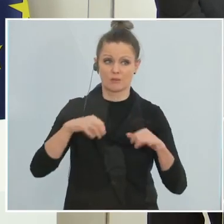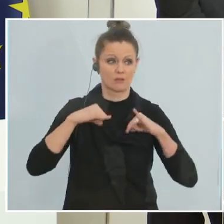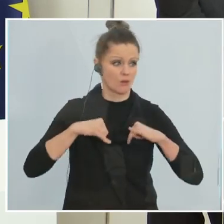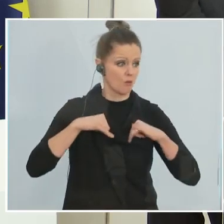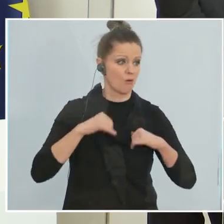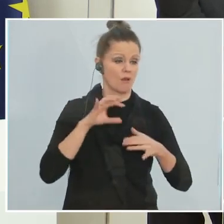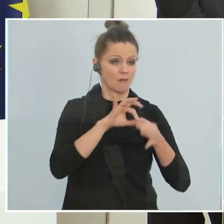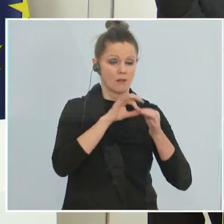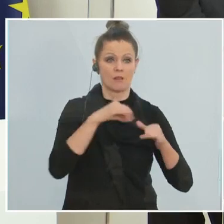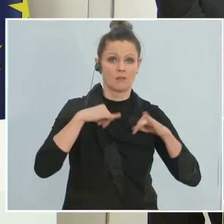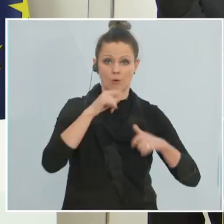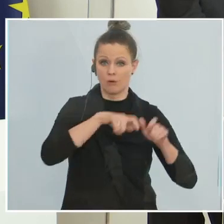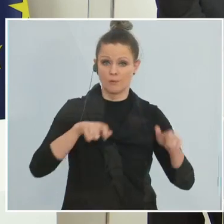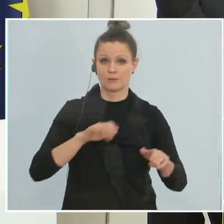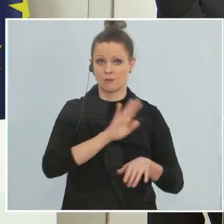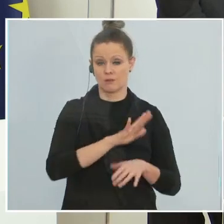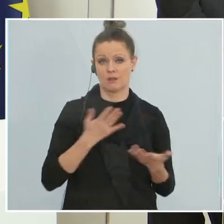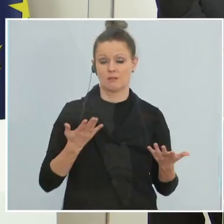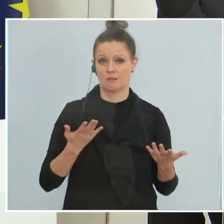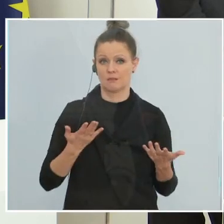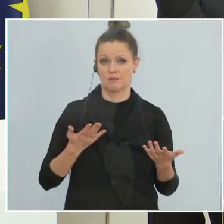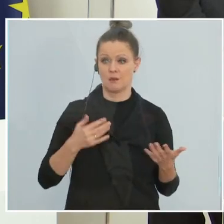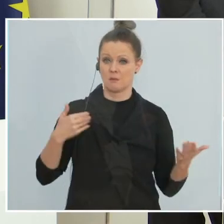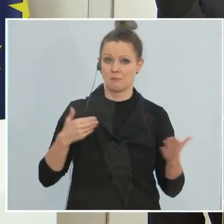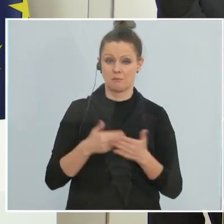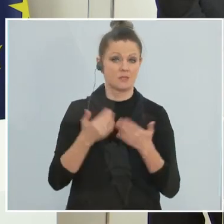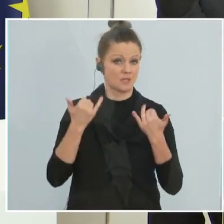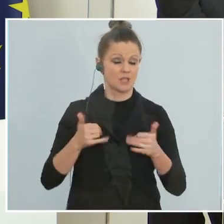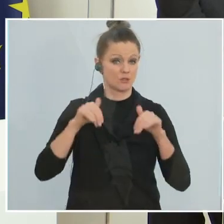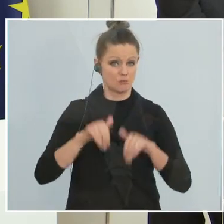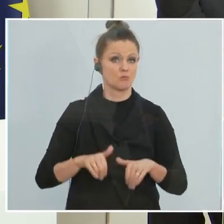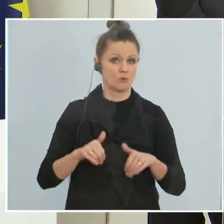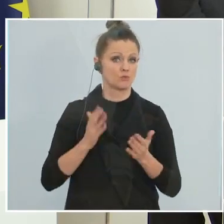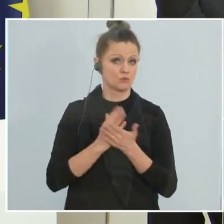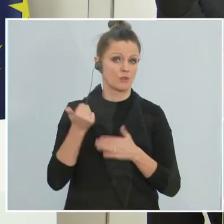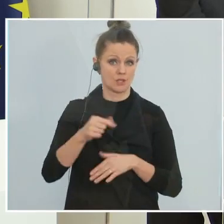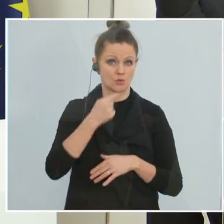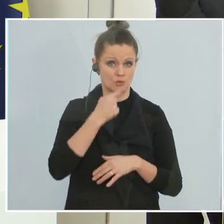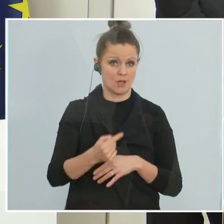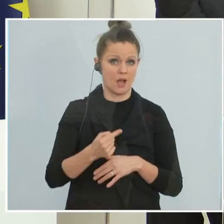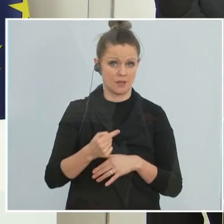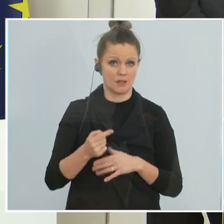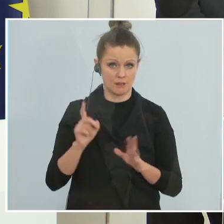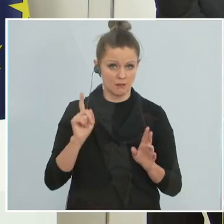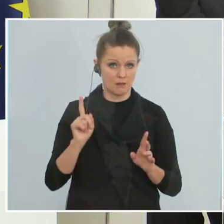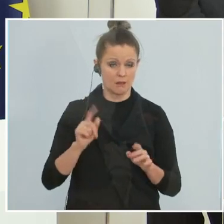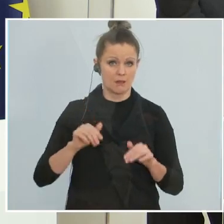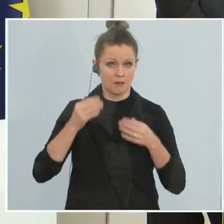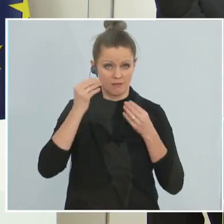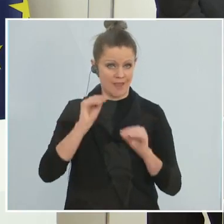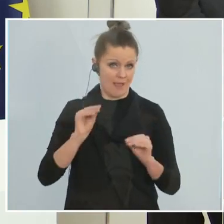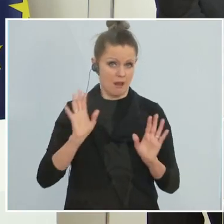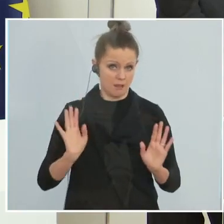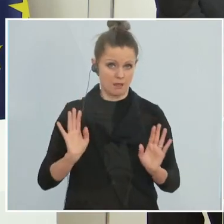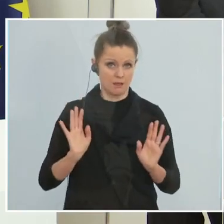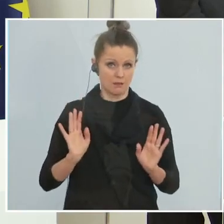Tiroler geht. Da ist bisher, das muss man schon auch dazu sagen, damit wir uns da nicht in etwas hineinsteigern,